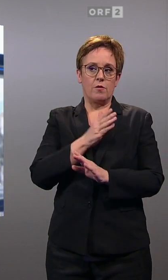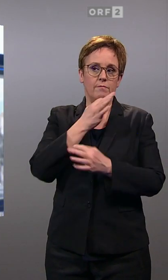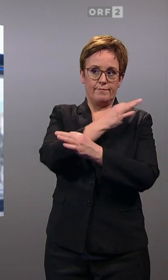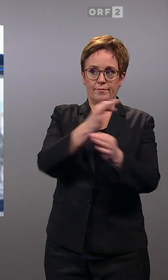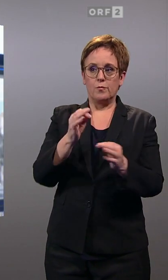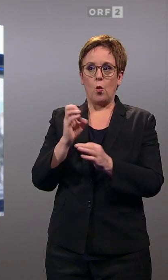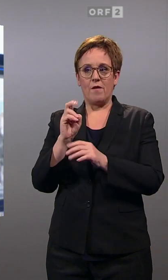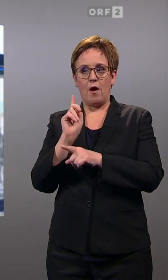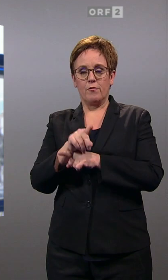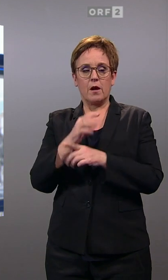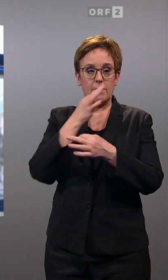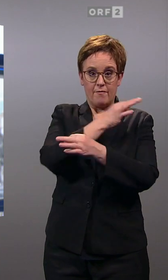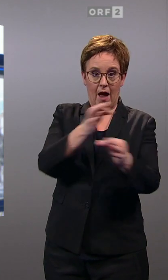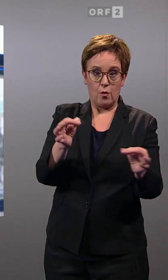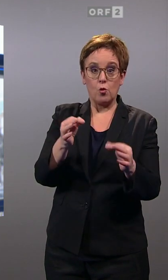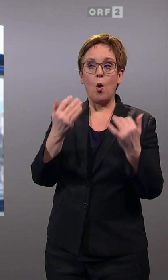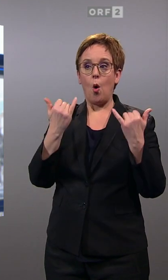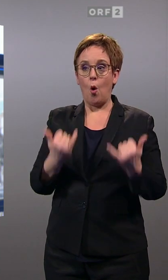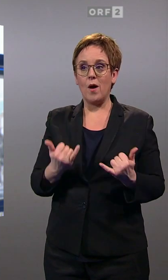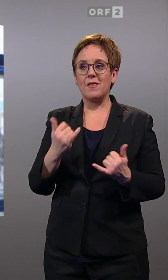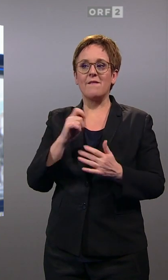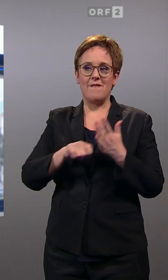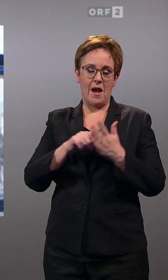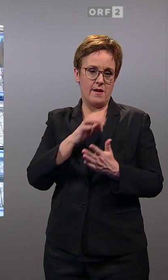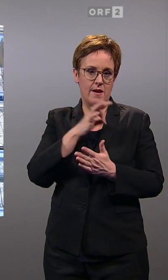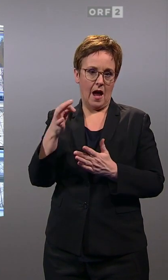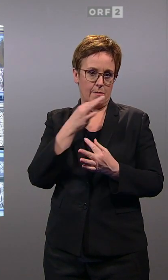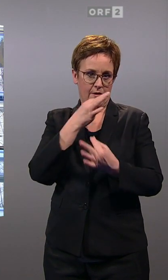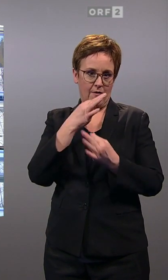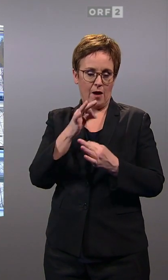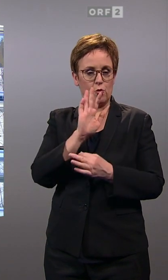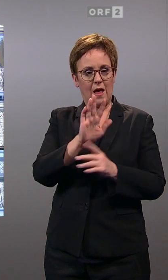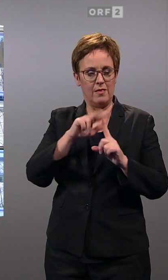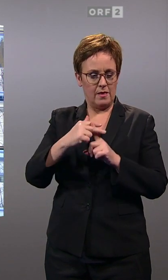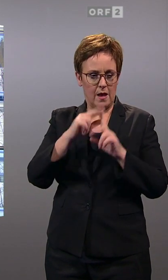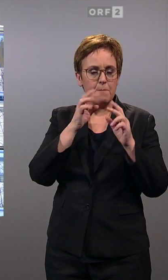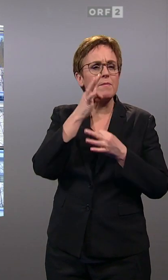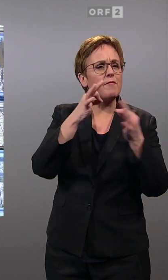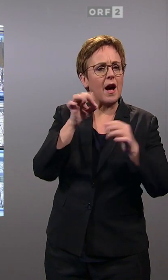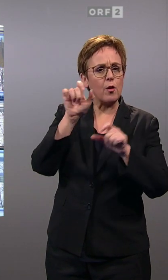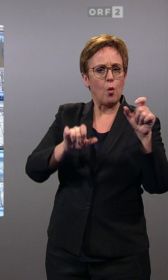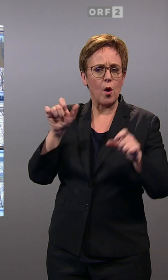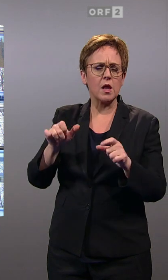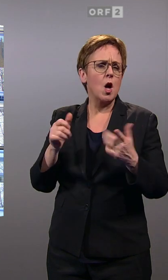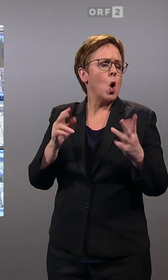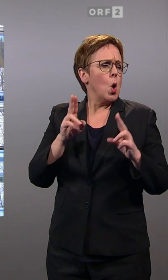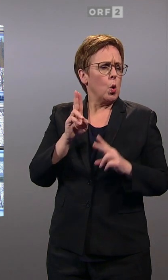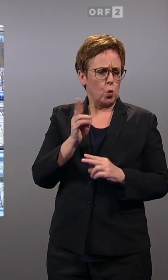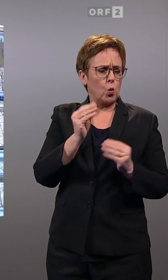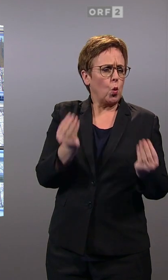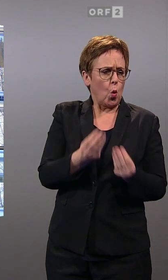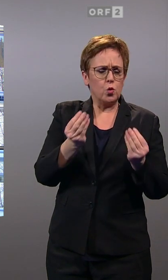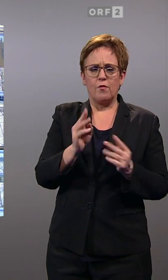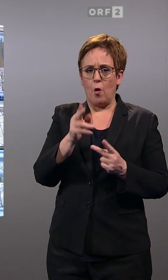in Auftrag gegeben hat. Heute gibt es wieder eine Wahltagsbefragung, die Sie mit Ihrem Team erstellt haben, um diverse Wahlmotive zu erforschen.